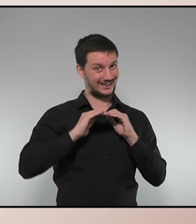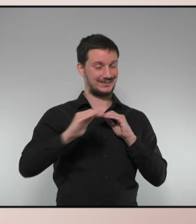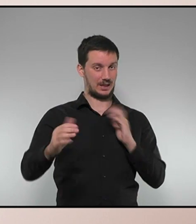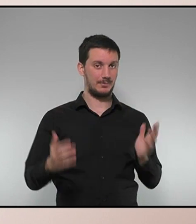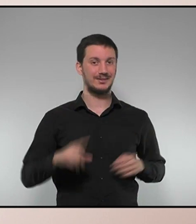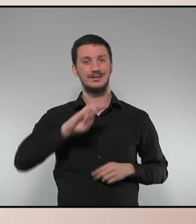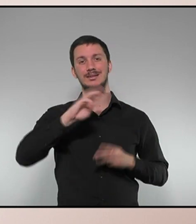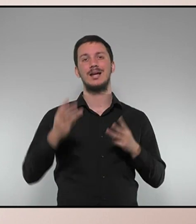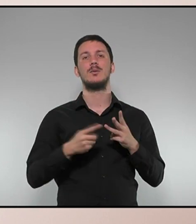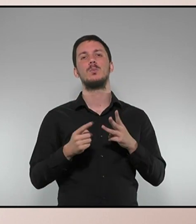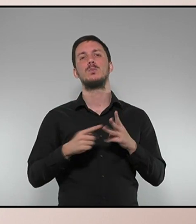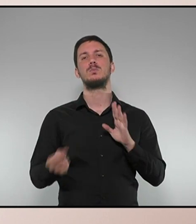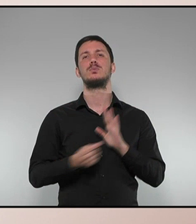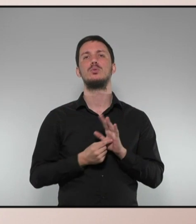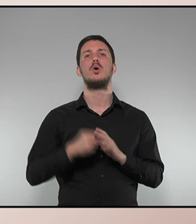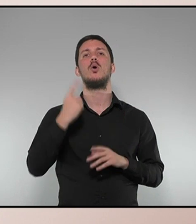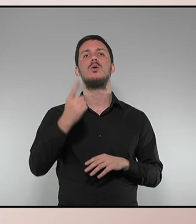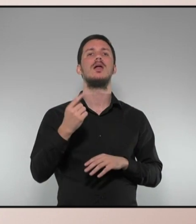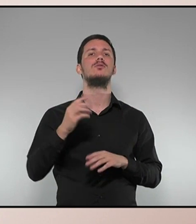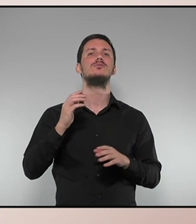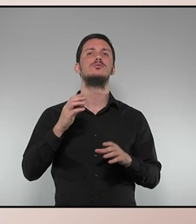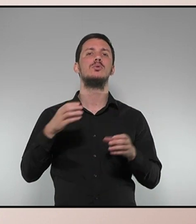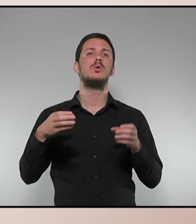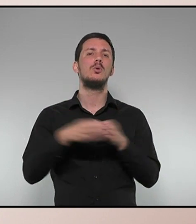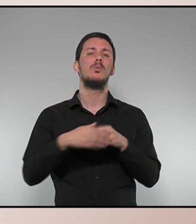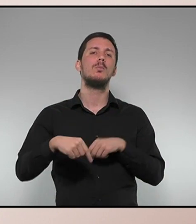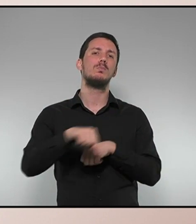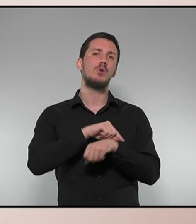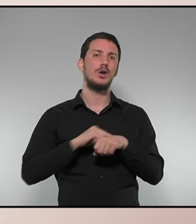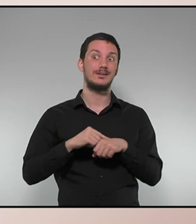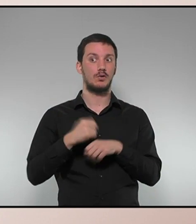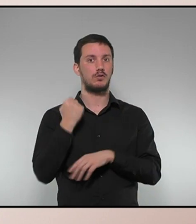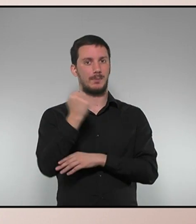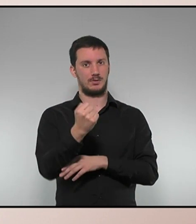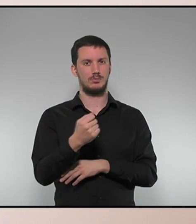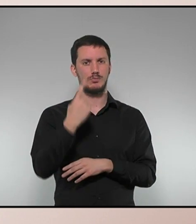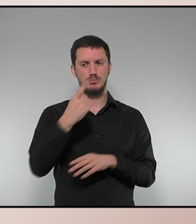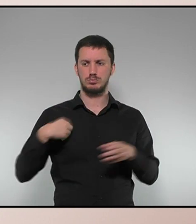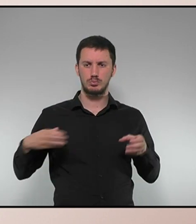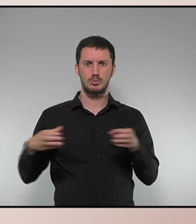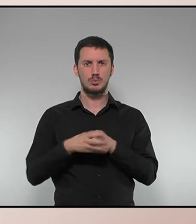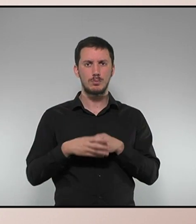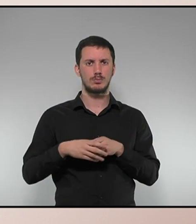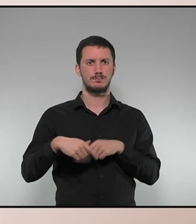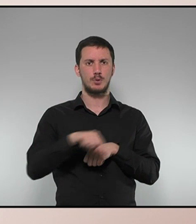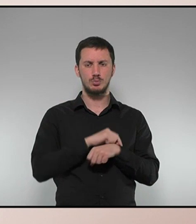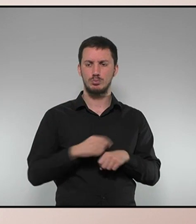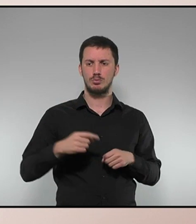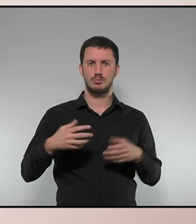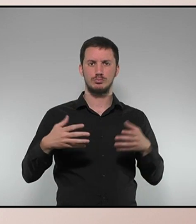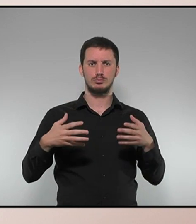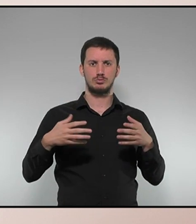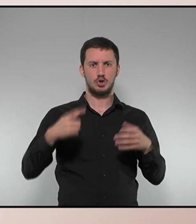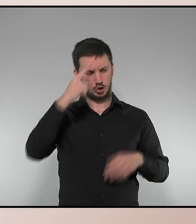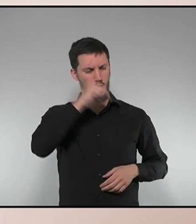en tercer lloc tenir el suport d'una formació política d'un partit polític. Suport sòlid d'un partit conjuntat ordenat amb